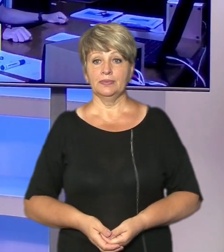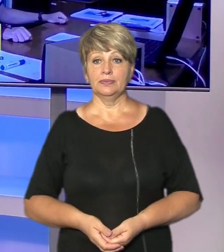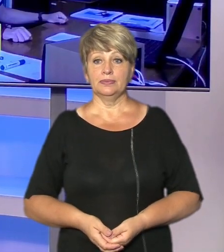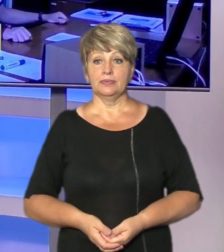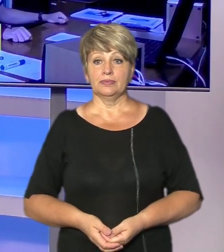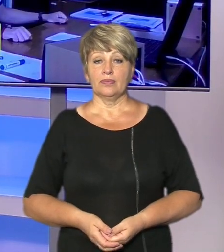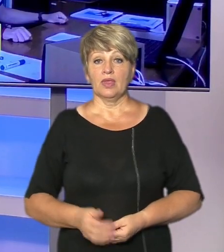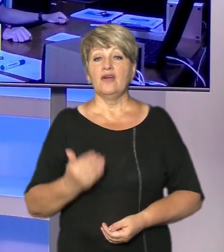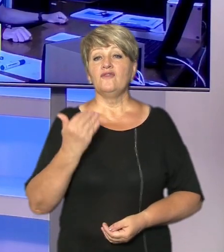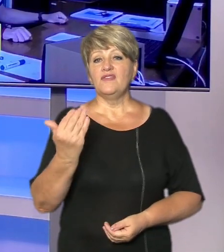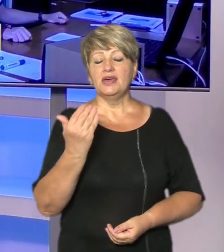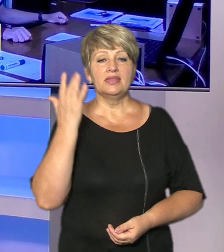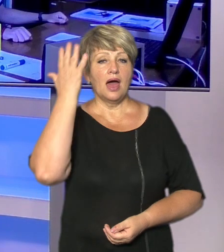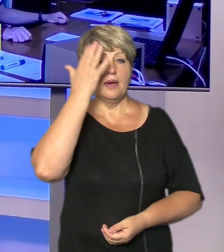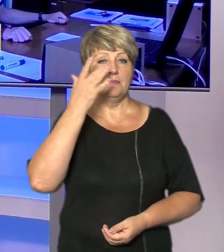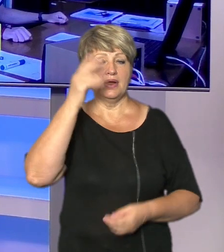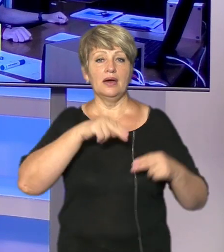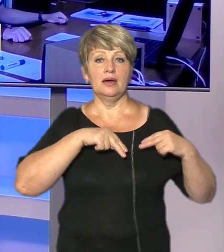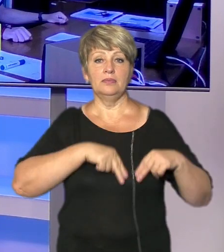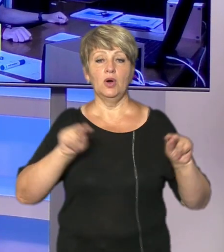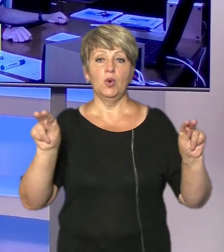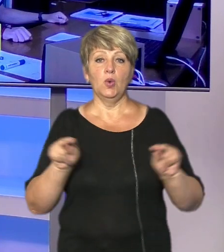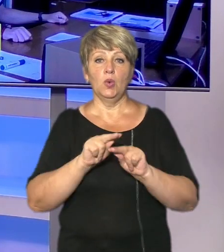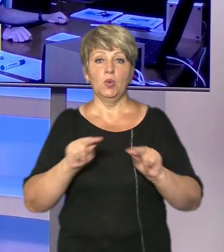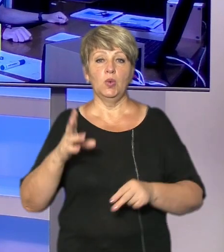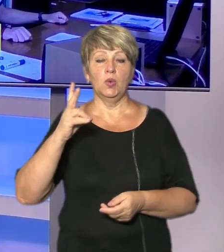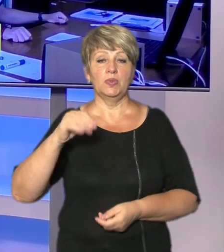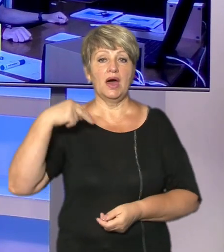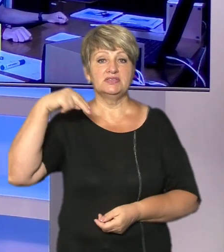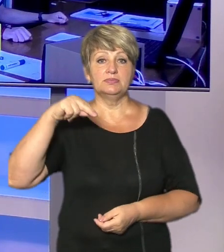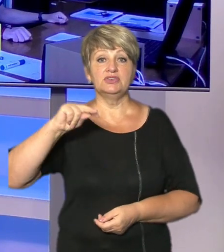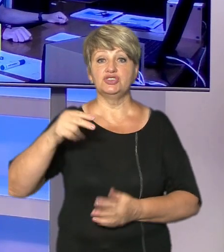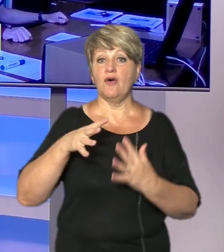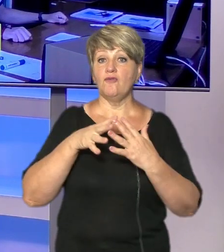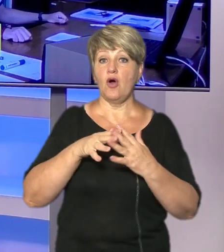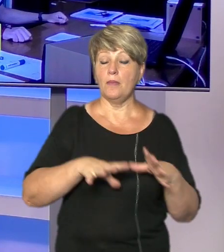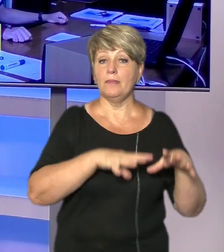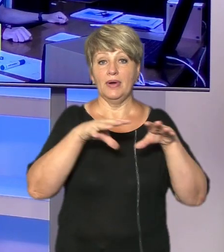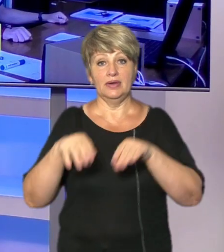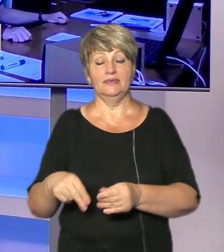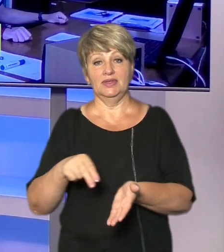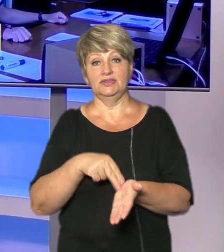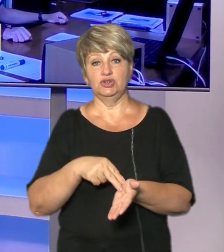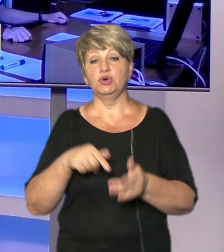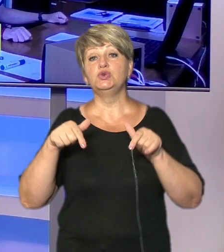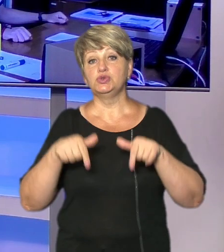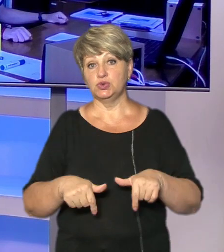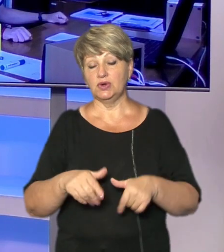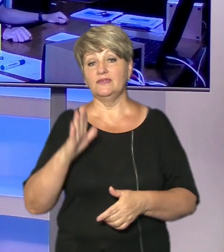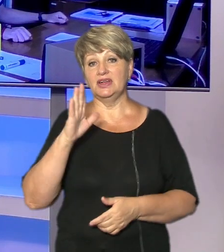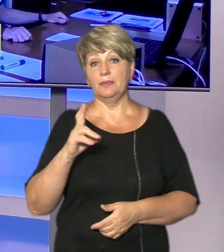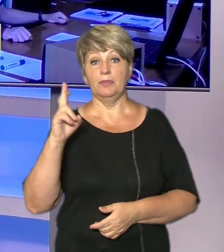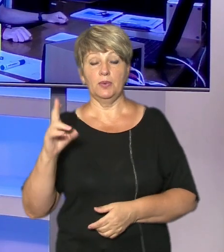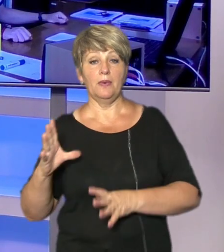він мріяв працювати вчителем у Бердянську на Запоріжчині та через війну переїхав до Черкаси Сюди Владислав Бондаренко